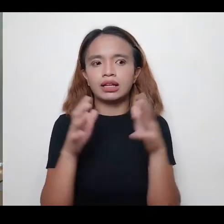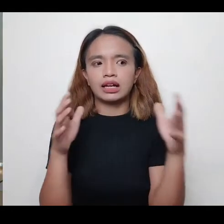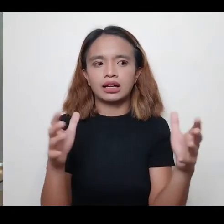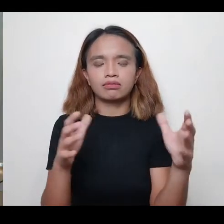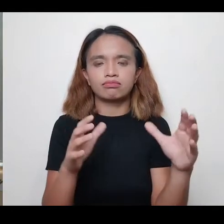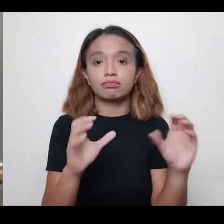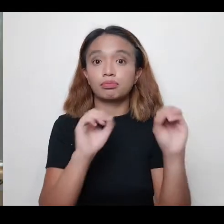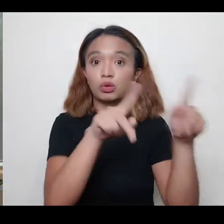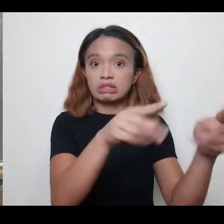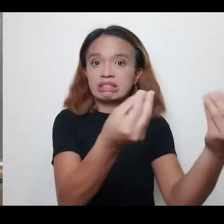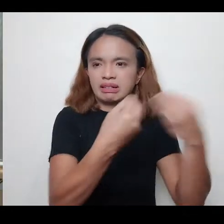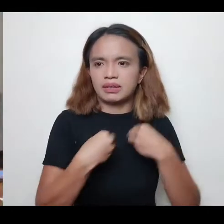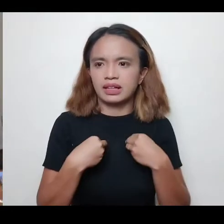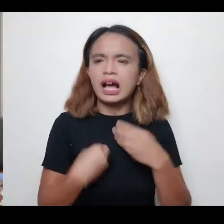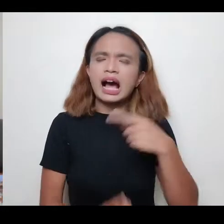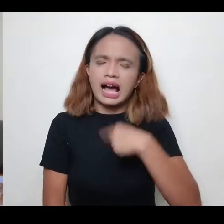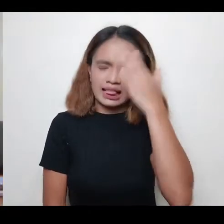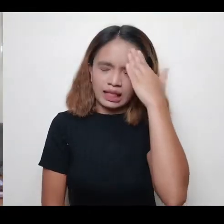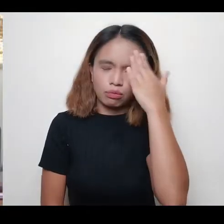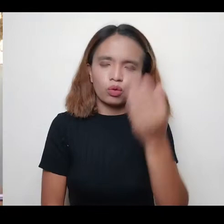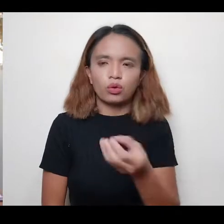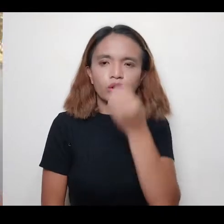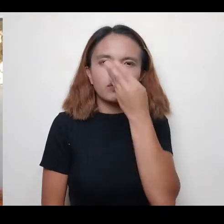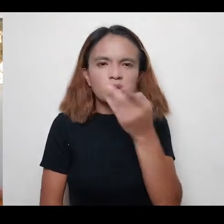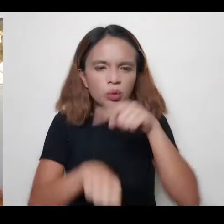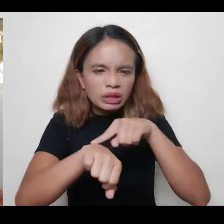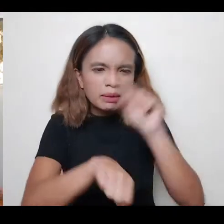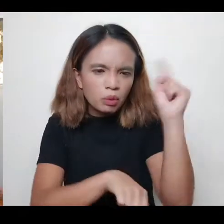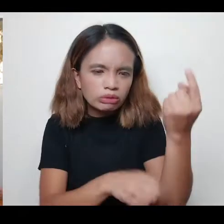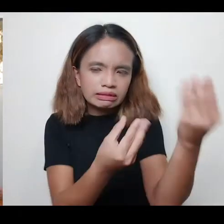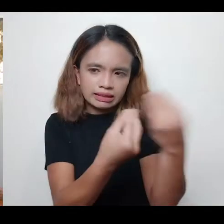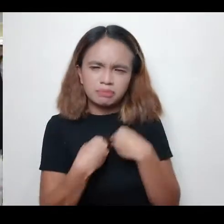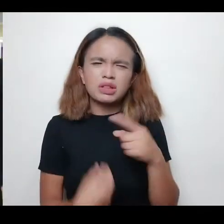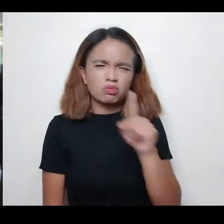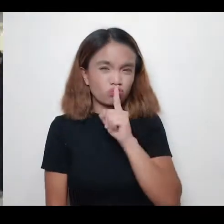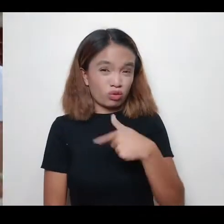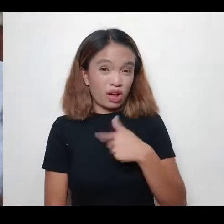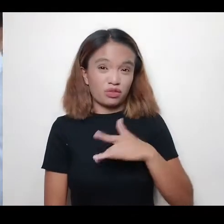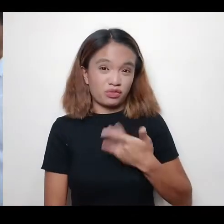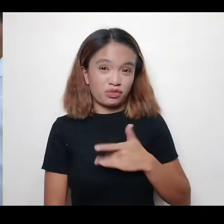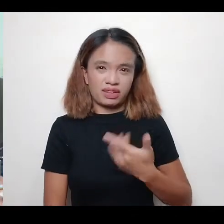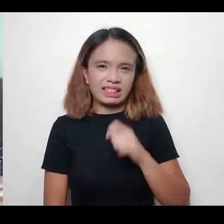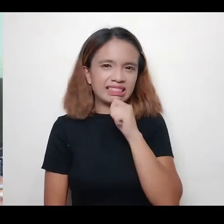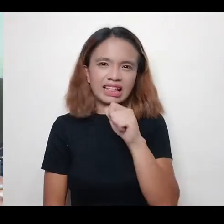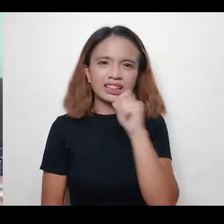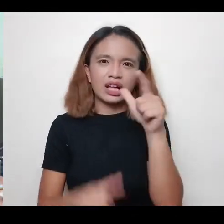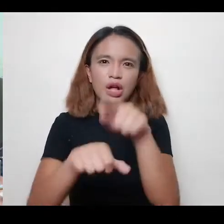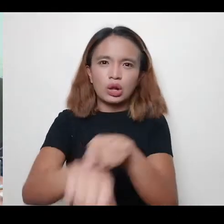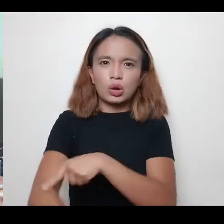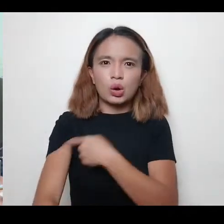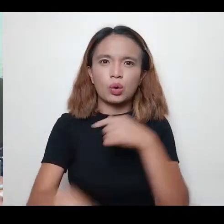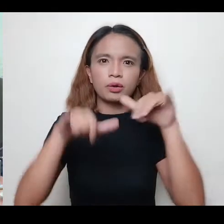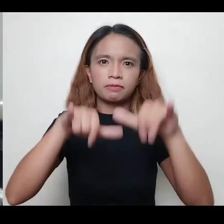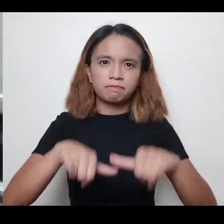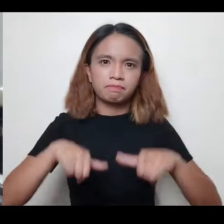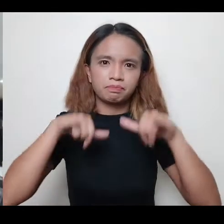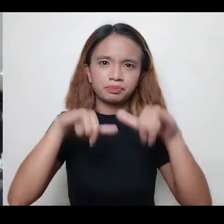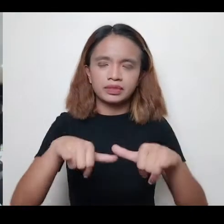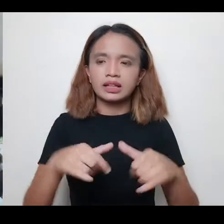sa akin. Alam ko, maliit lang yung oras na ilalagi ko dito. Naramdam ko yun eh, na hindi ako magtatagal.